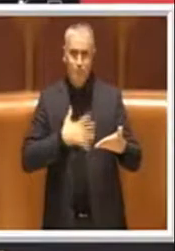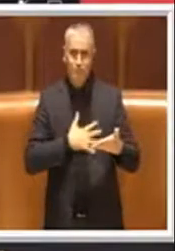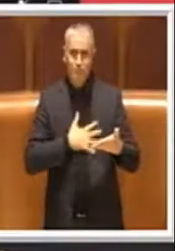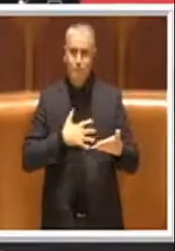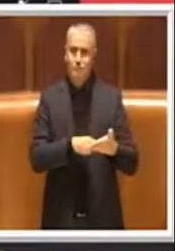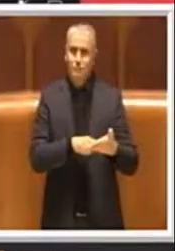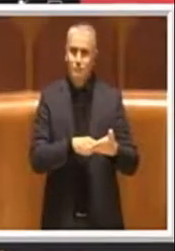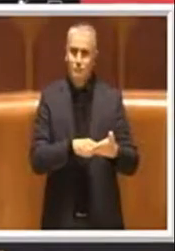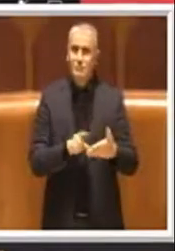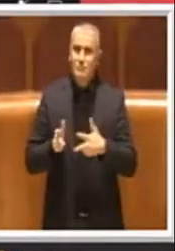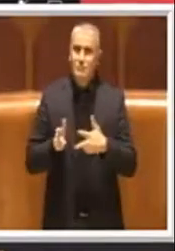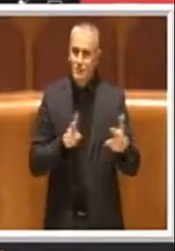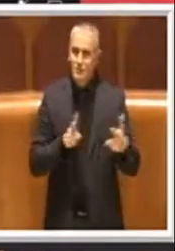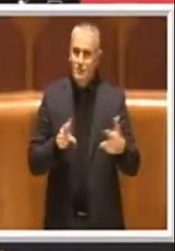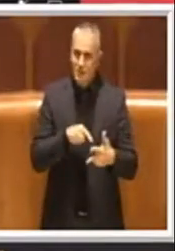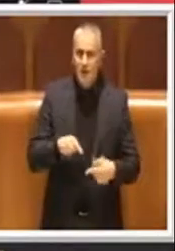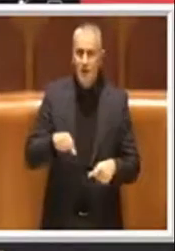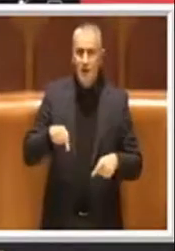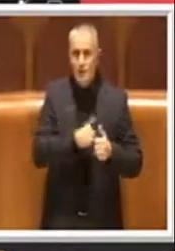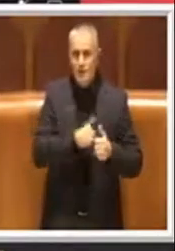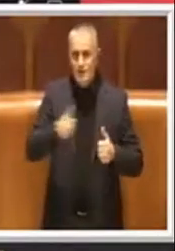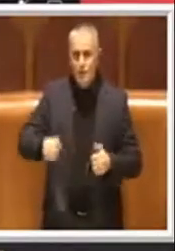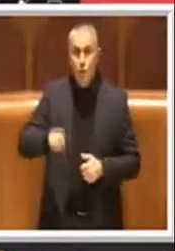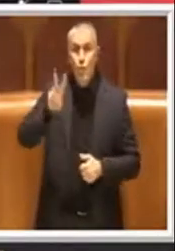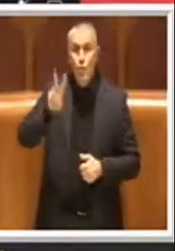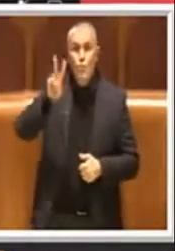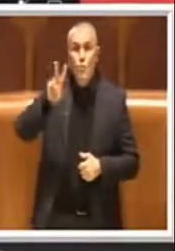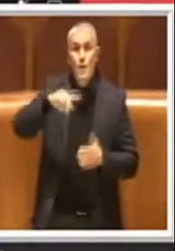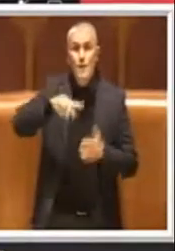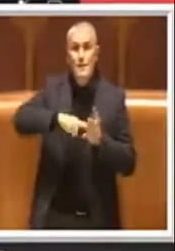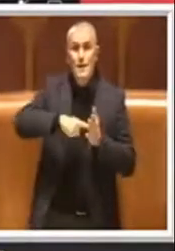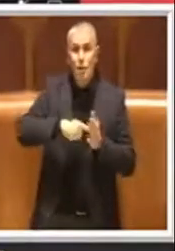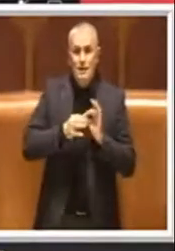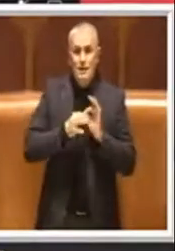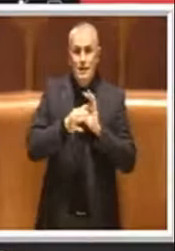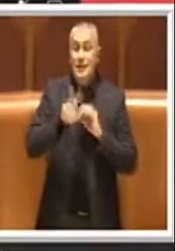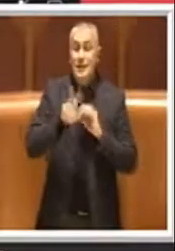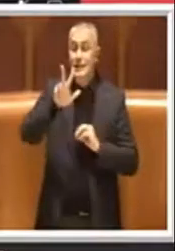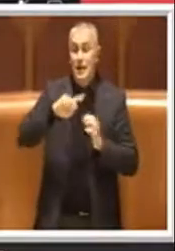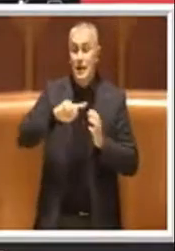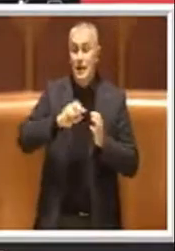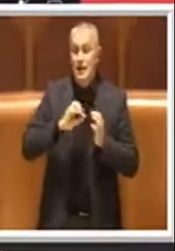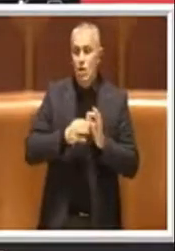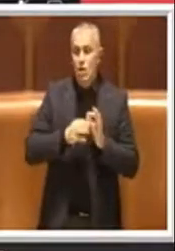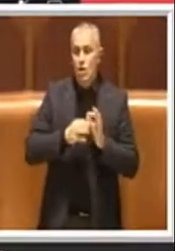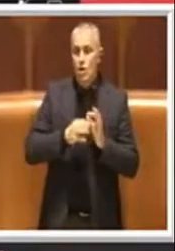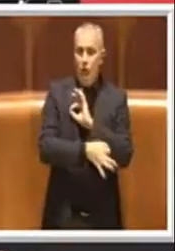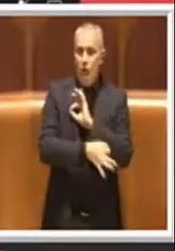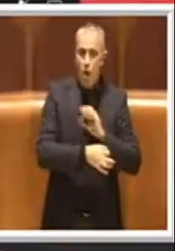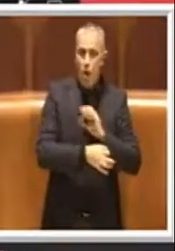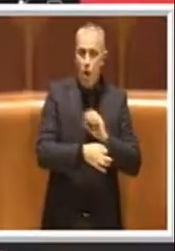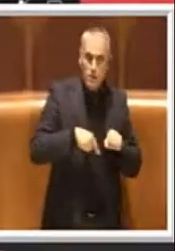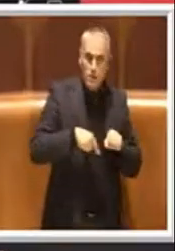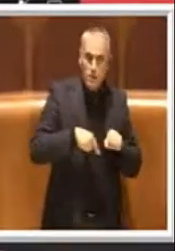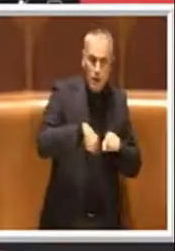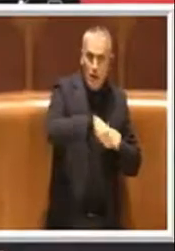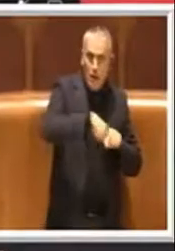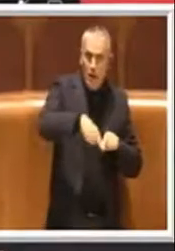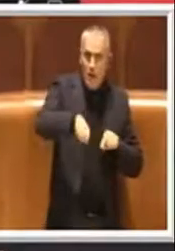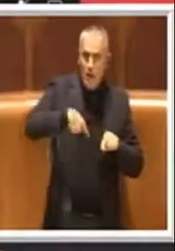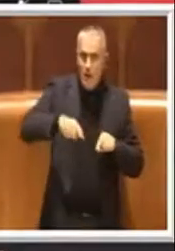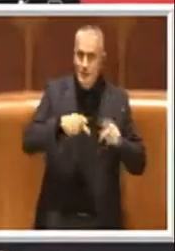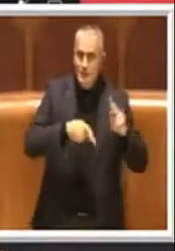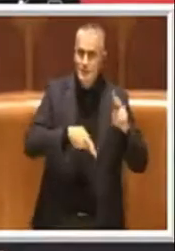quest'anno ci sono dei milioni di chilometri, 3 milioni di chilometri effettuati in più,